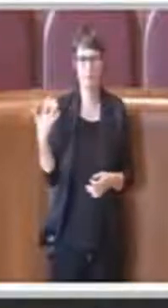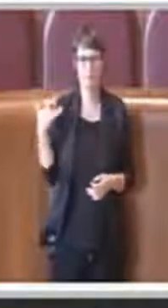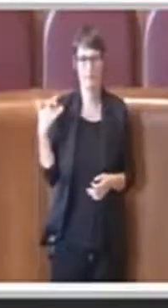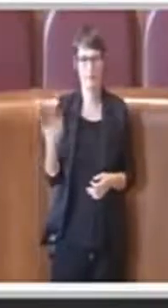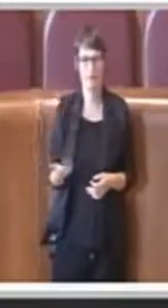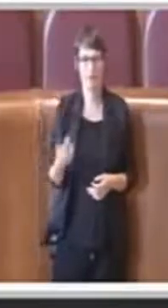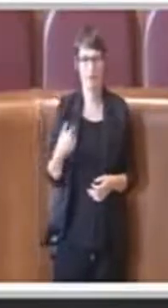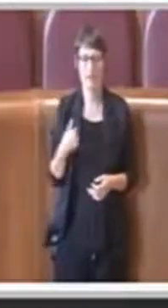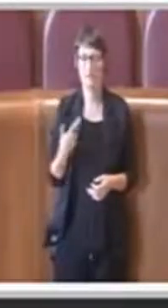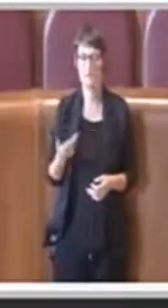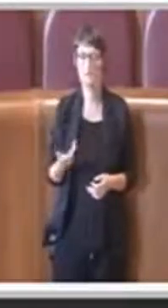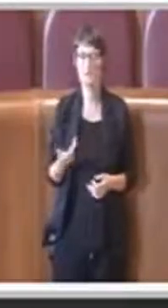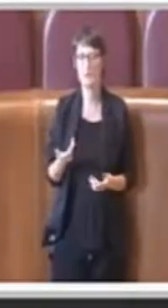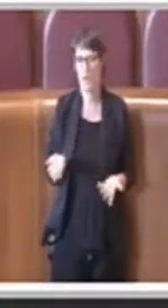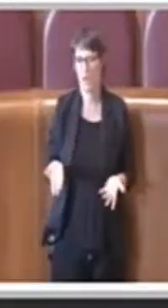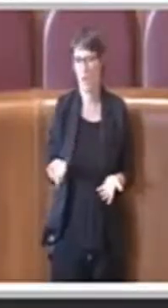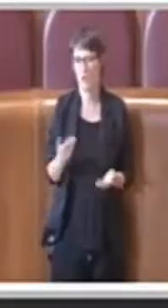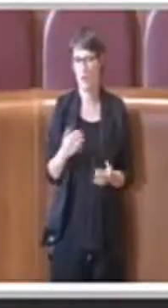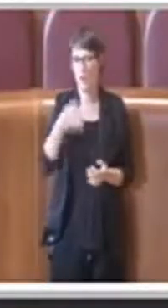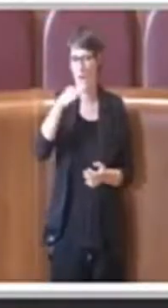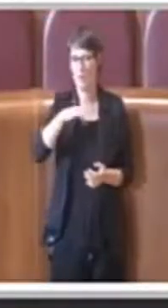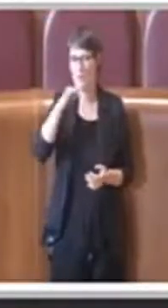Con questo intervento consegno il